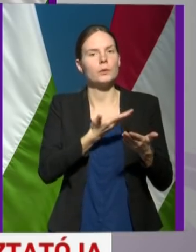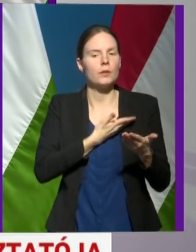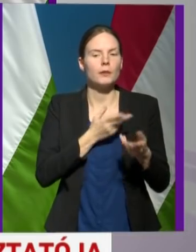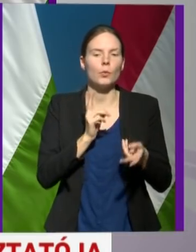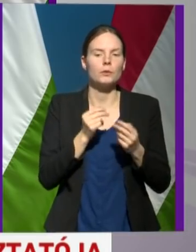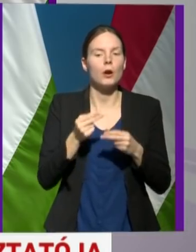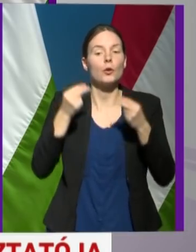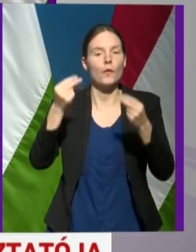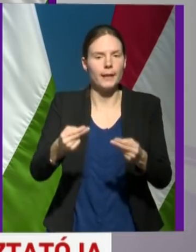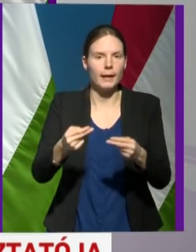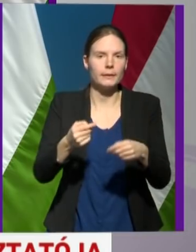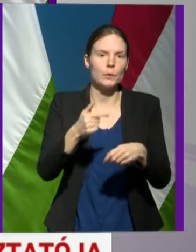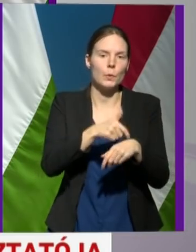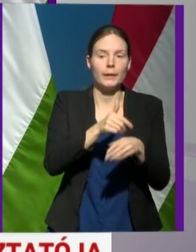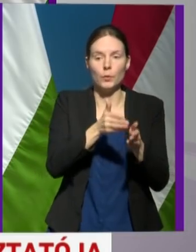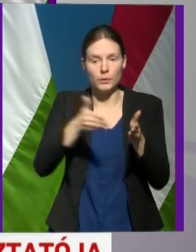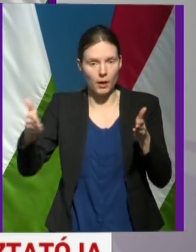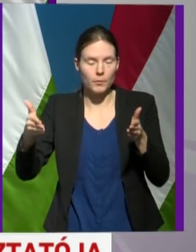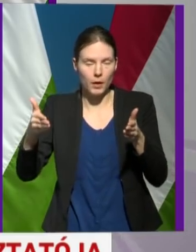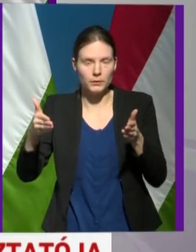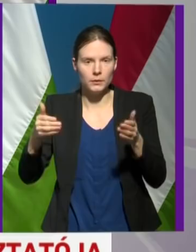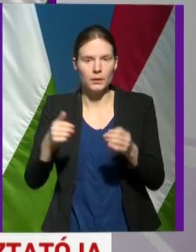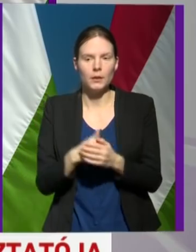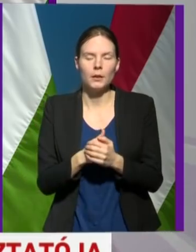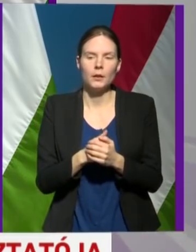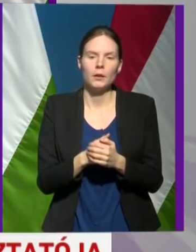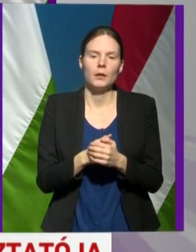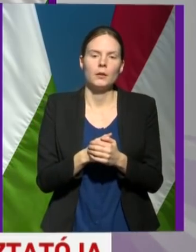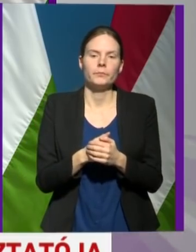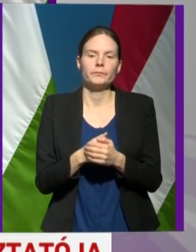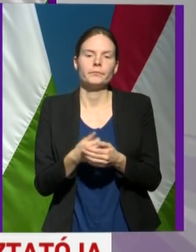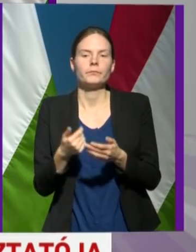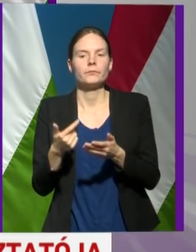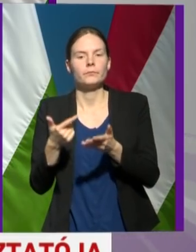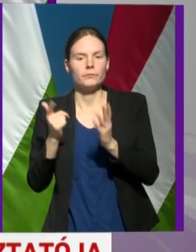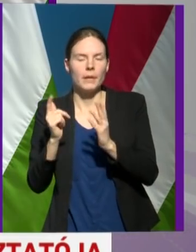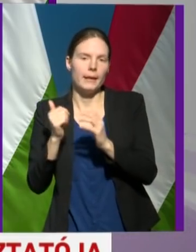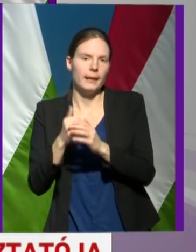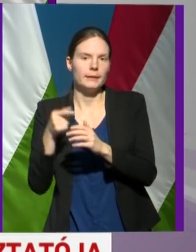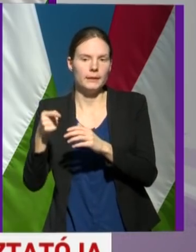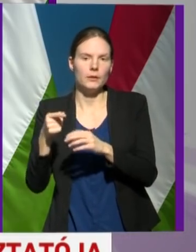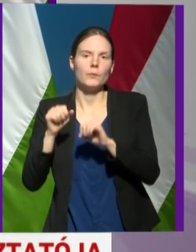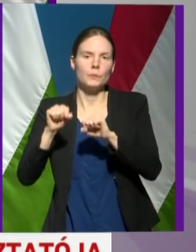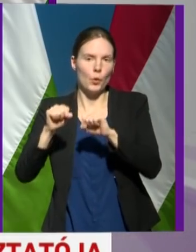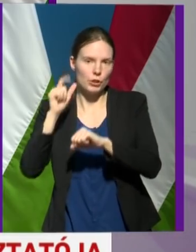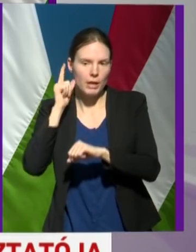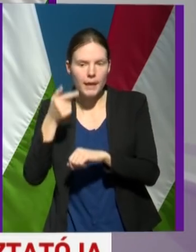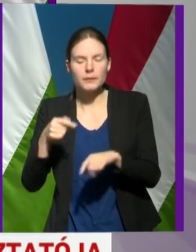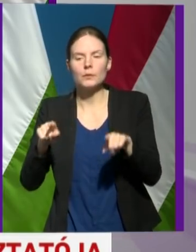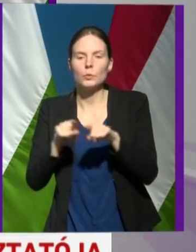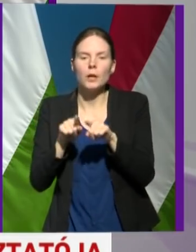hogy a következő szezonokban ez beáll a hat mellé hetediknek, és ugyanúgy bele